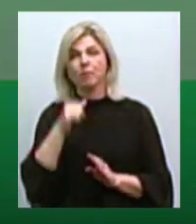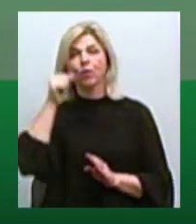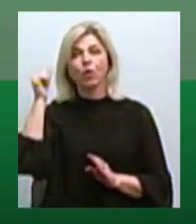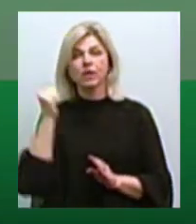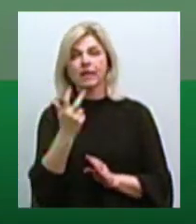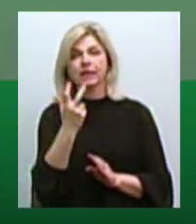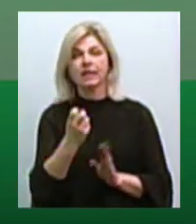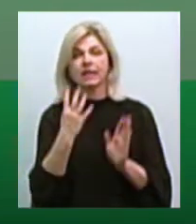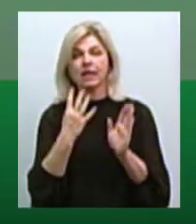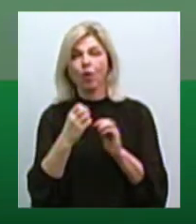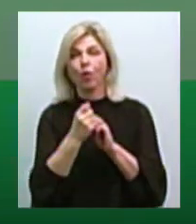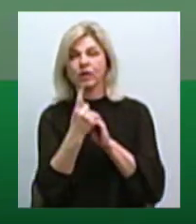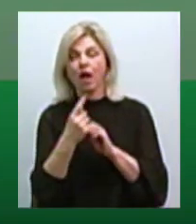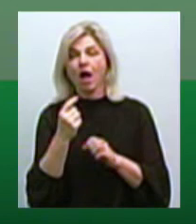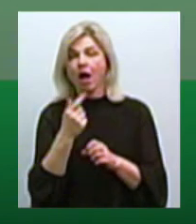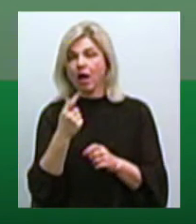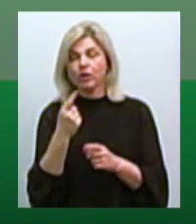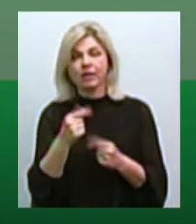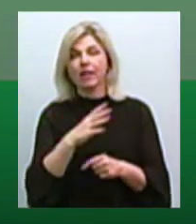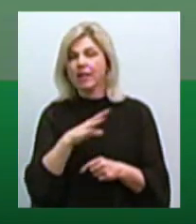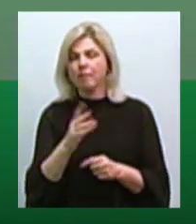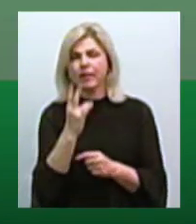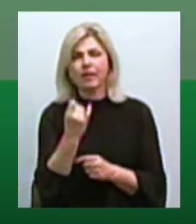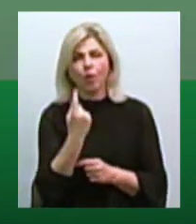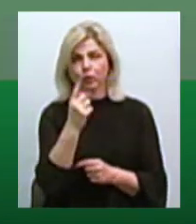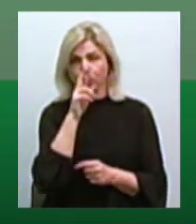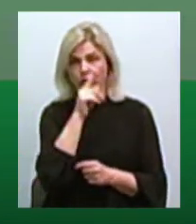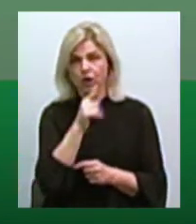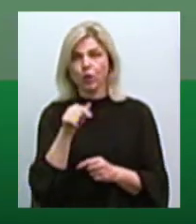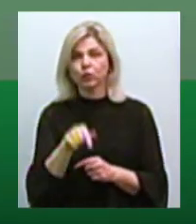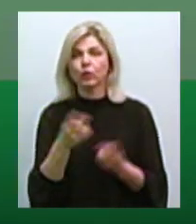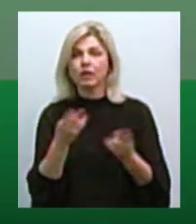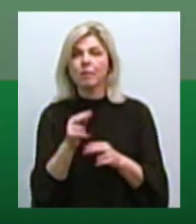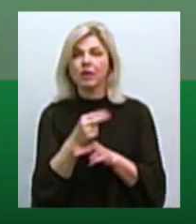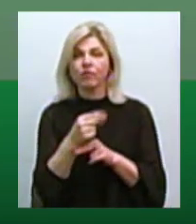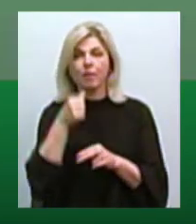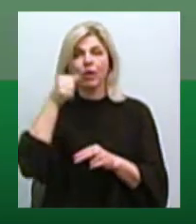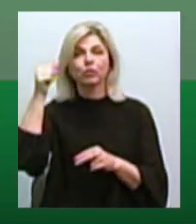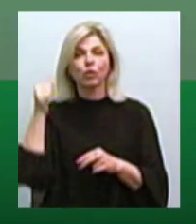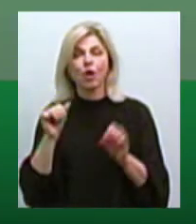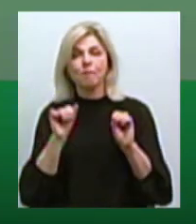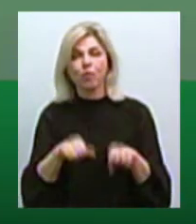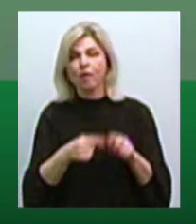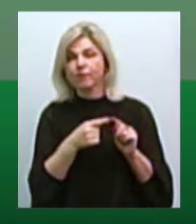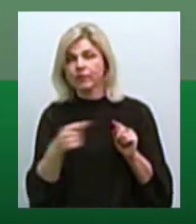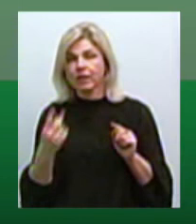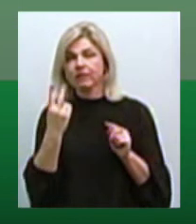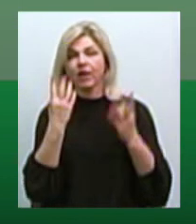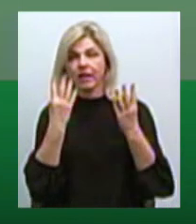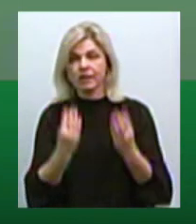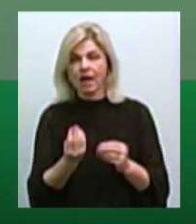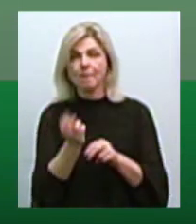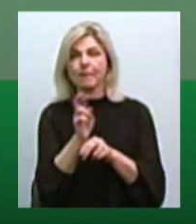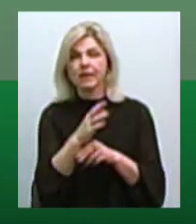робіт, у яких не було жодної помилки. Хоча тут треба зауважити, що минулого року можна було протягом двох днів піти до